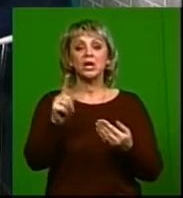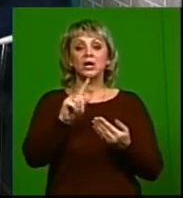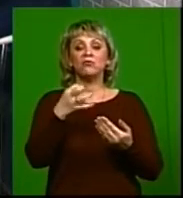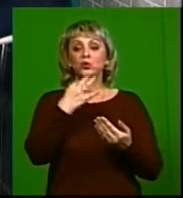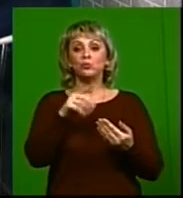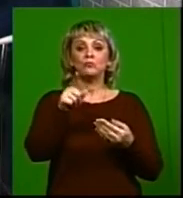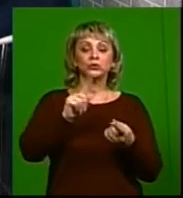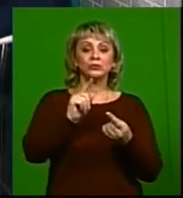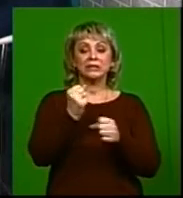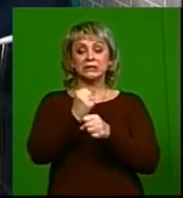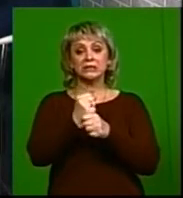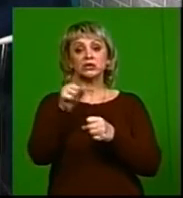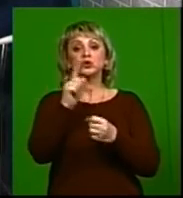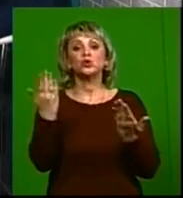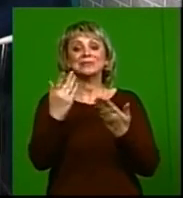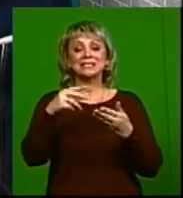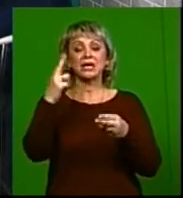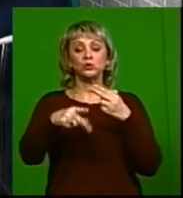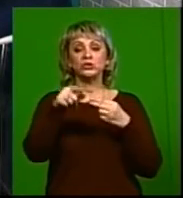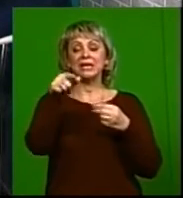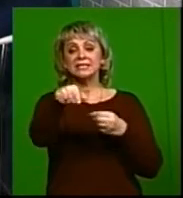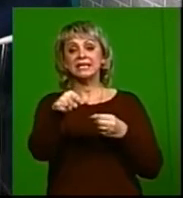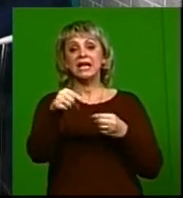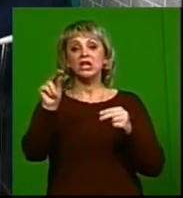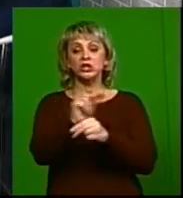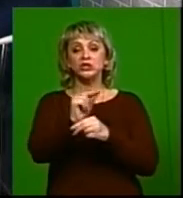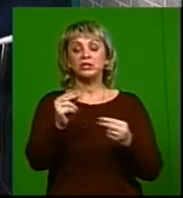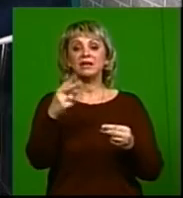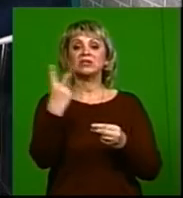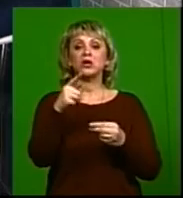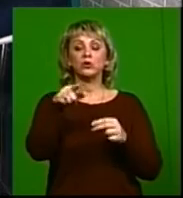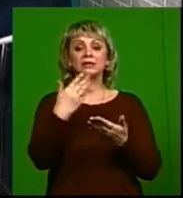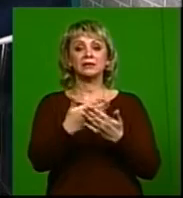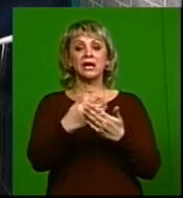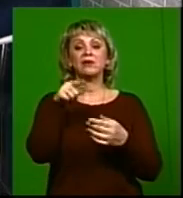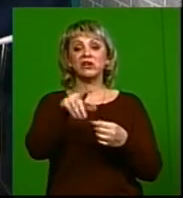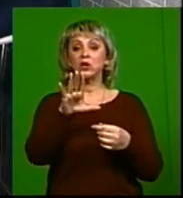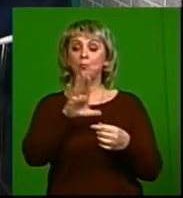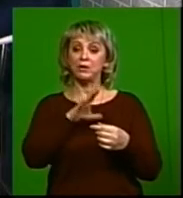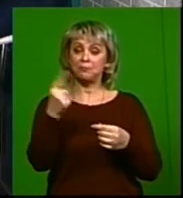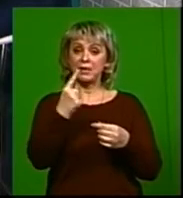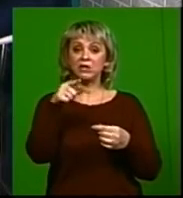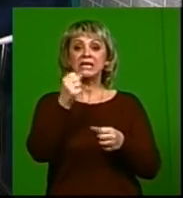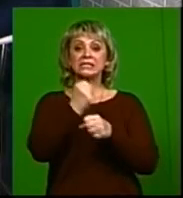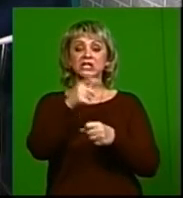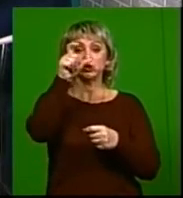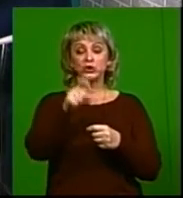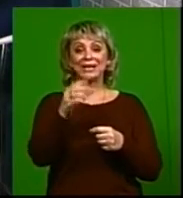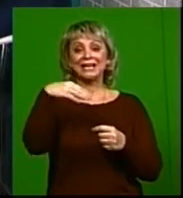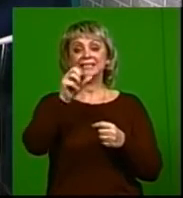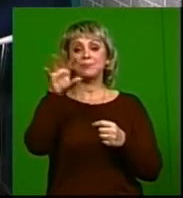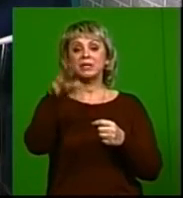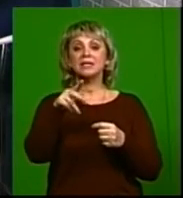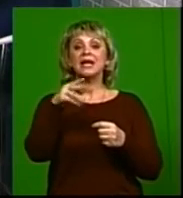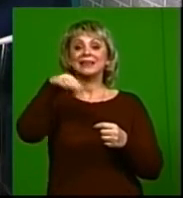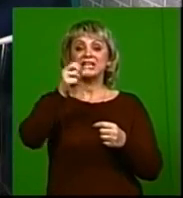моделировал. В чём заключается лечение? Вот первый вопрос. И второй, наверное, даже он будет первым, да, сделал человек либо экспресс-тест, либо